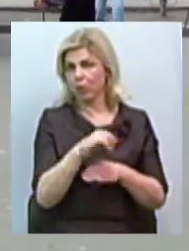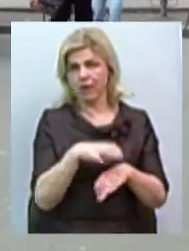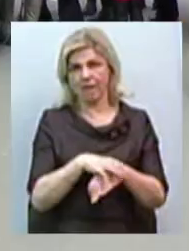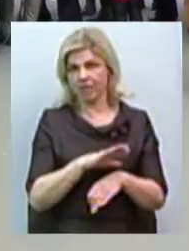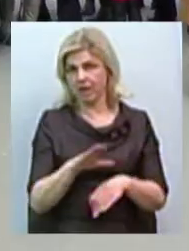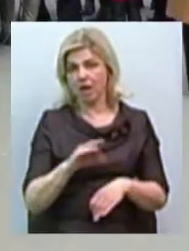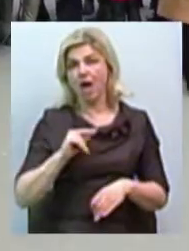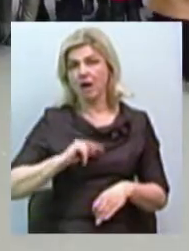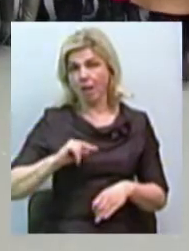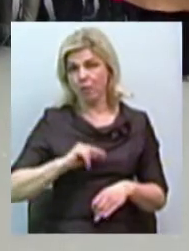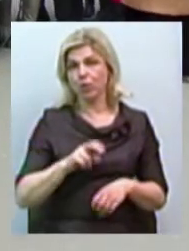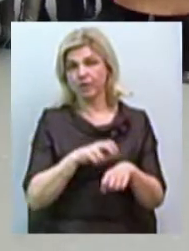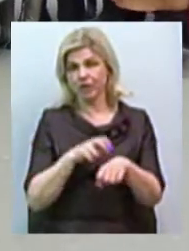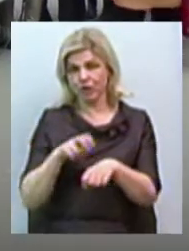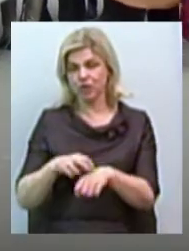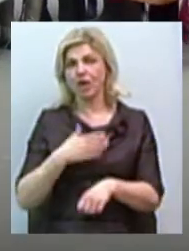задоволена.